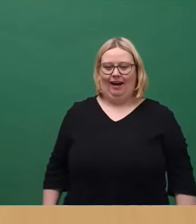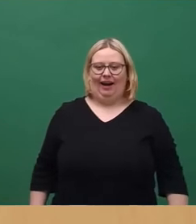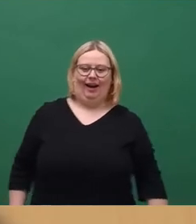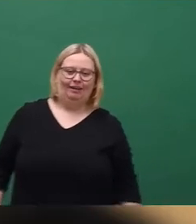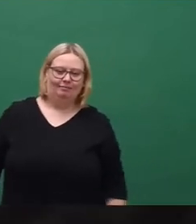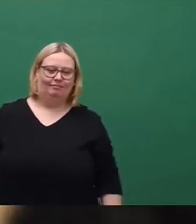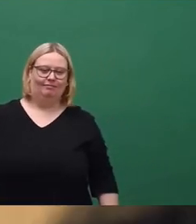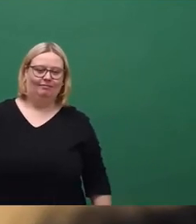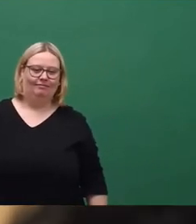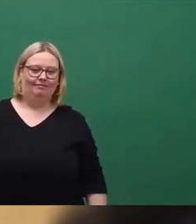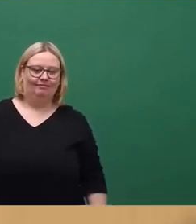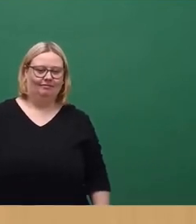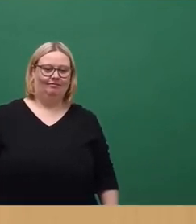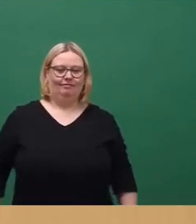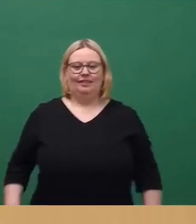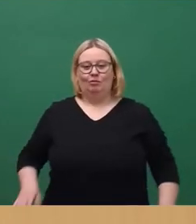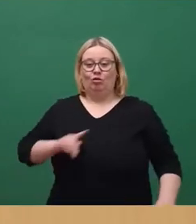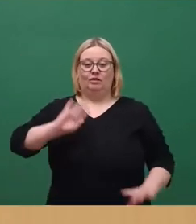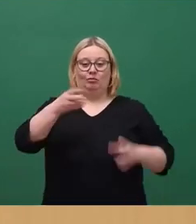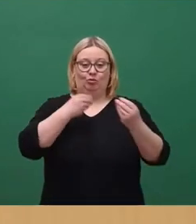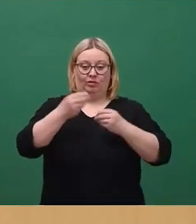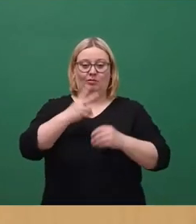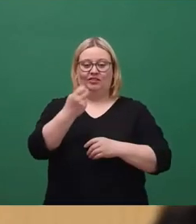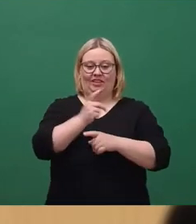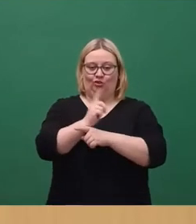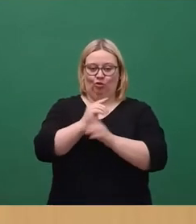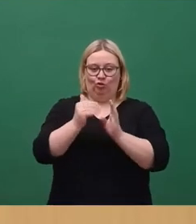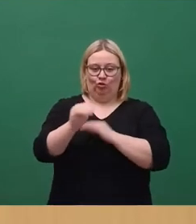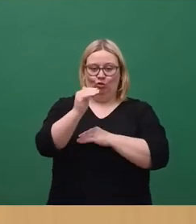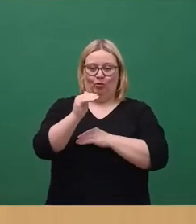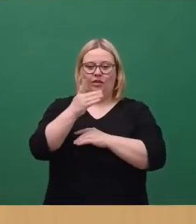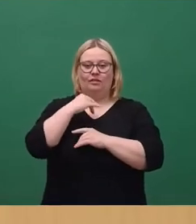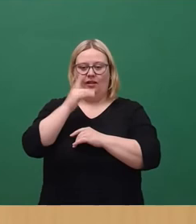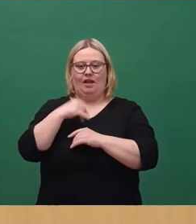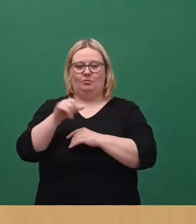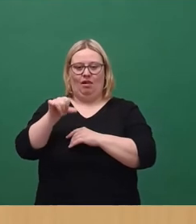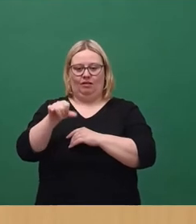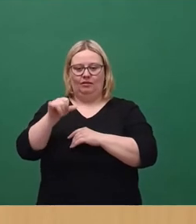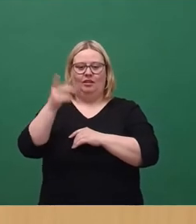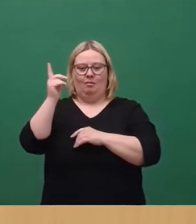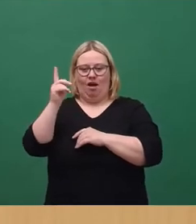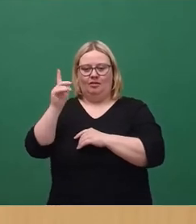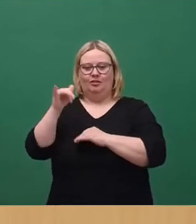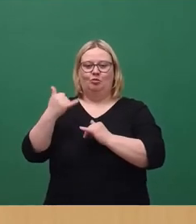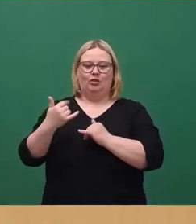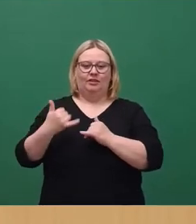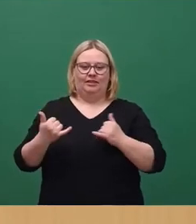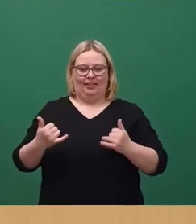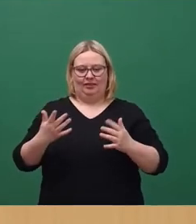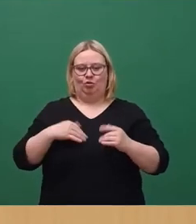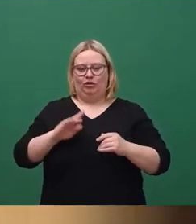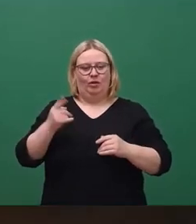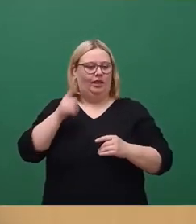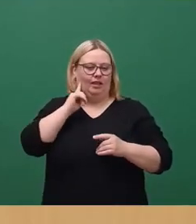Herr Schmählich, ich habe 20 Sekunden drüber gelassen, dann habe ich das erste Mal ermahnt, und das mache ich bei jedem